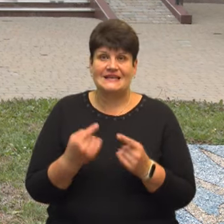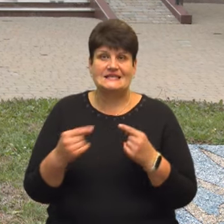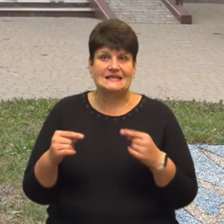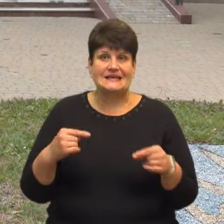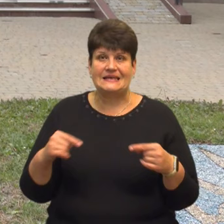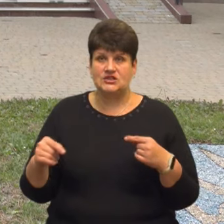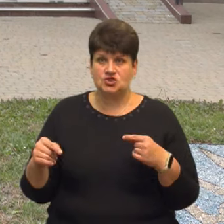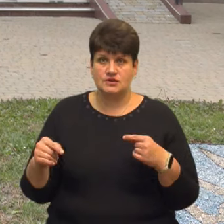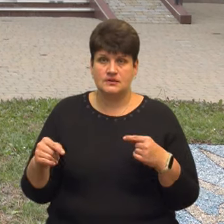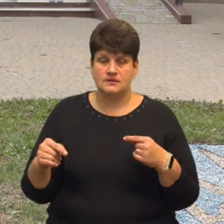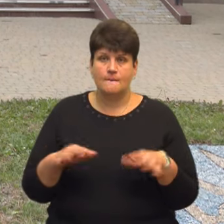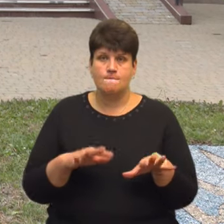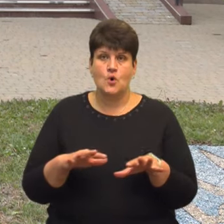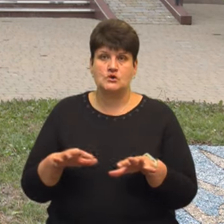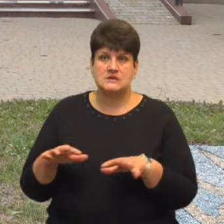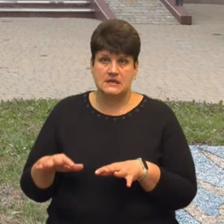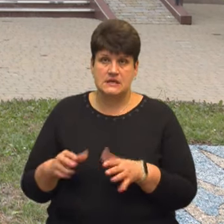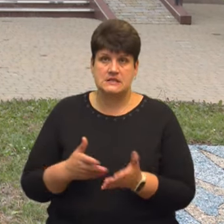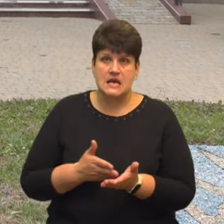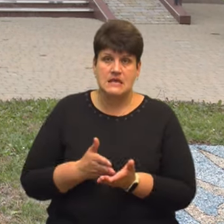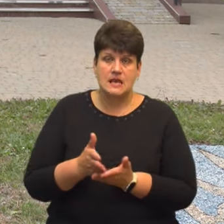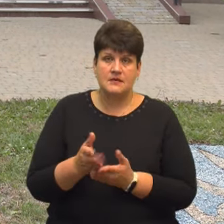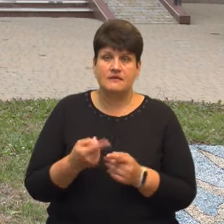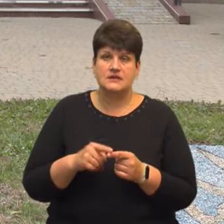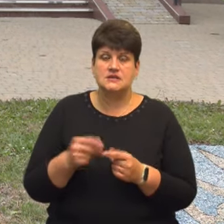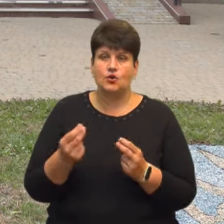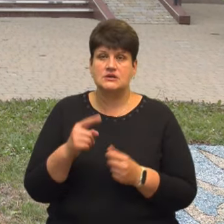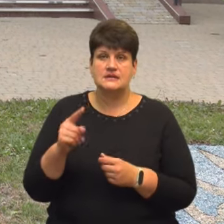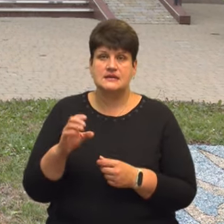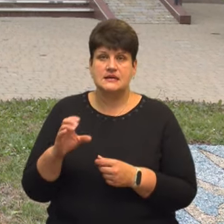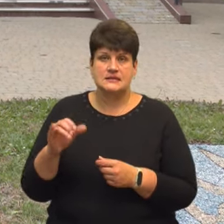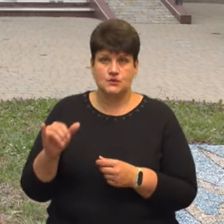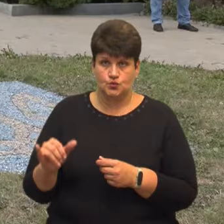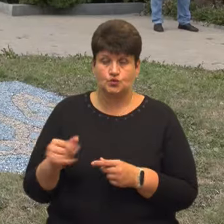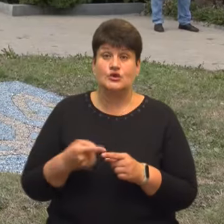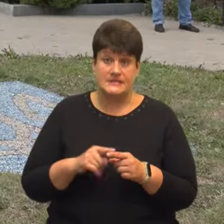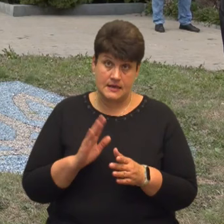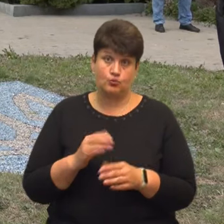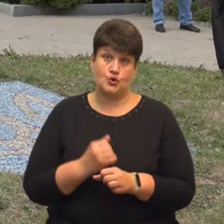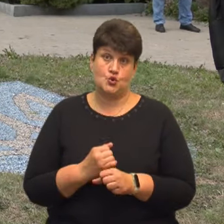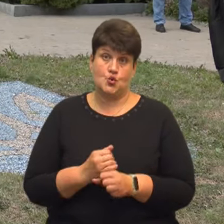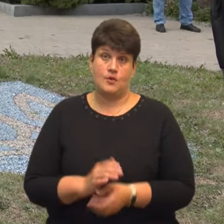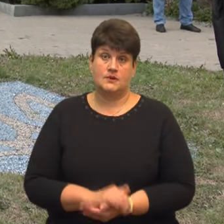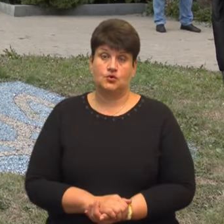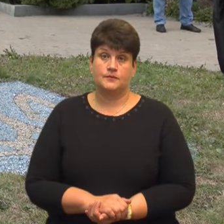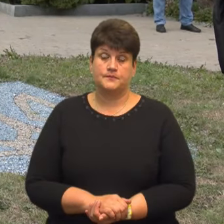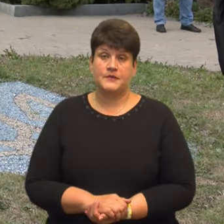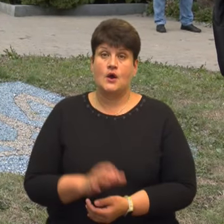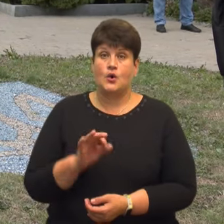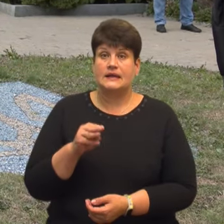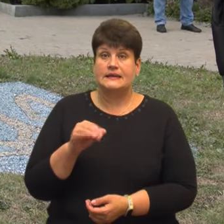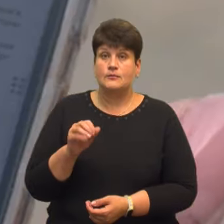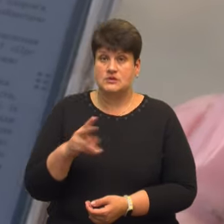позиціях і направити ці кошти на ЗСУ, то це буде зроблено. Ольга Тимошенко